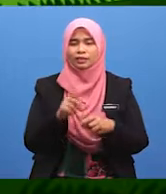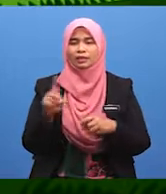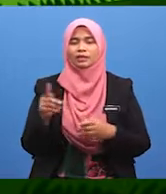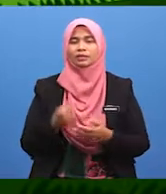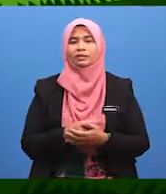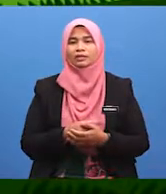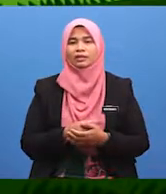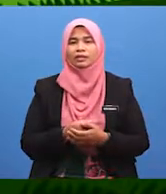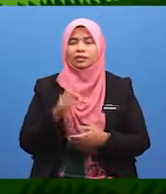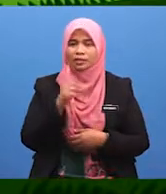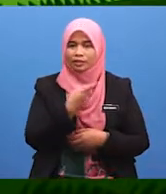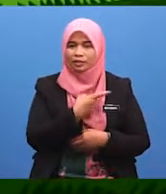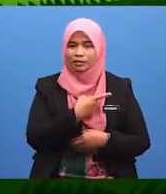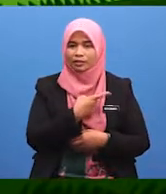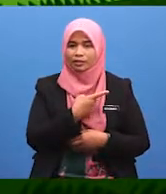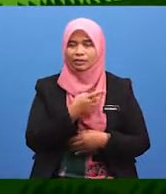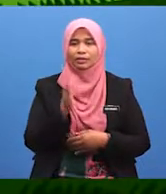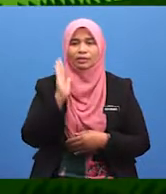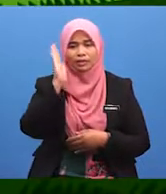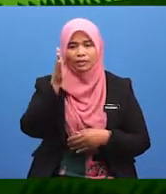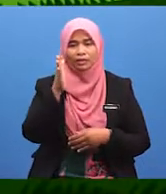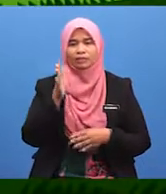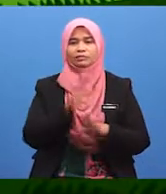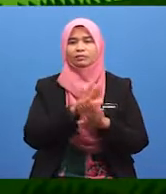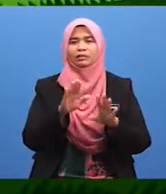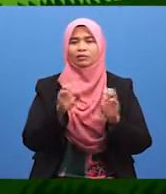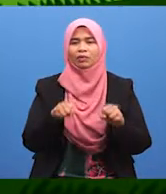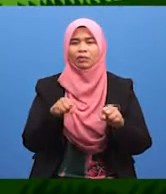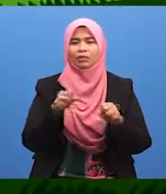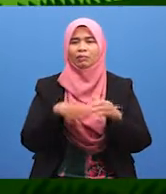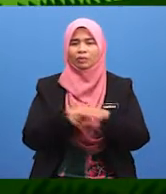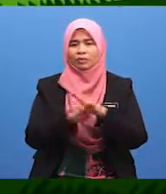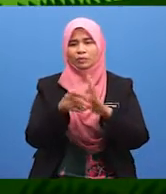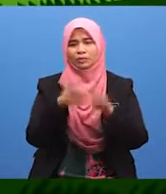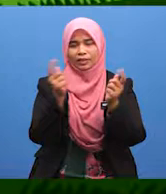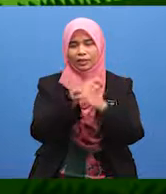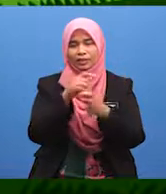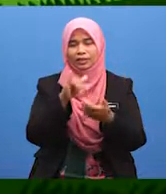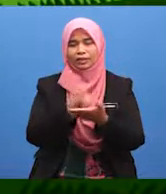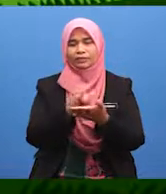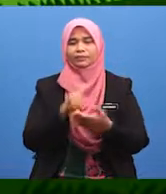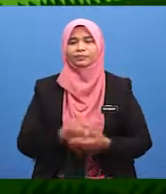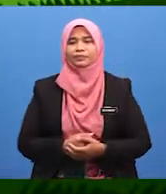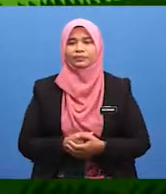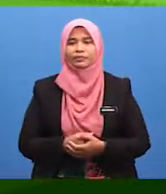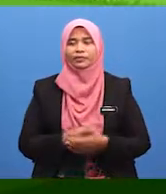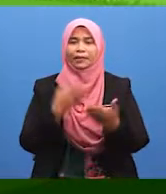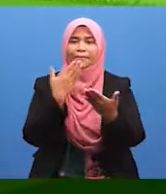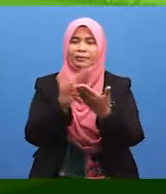ditetapkan, kita akan tidak layak menyertai pertandingan itu.